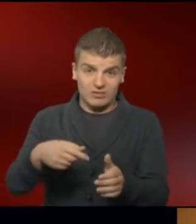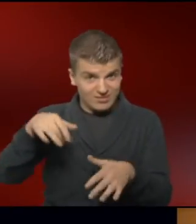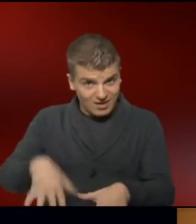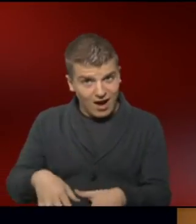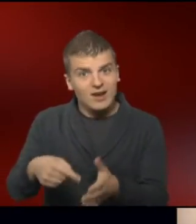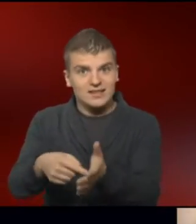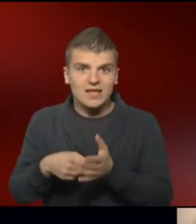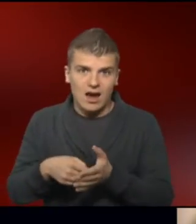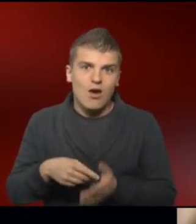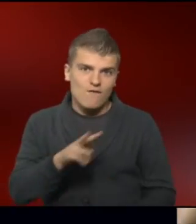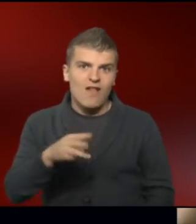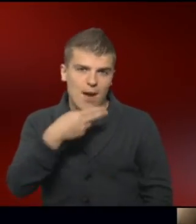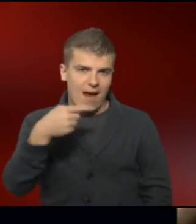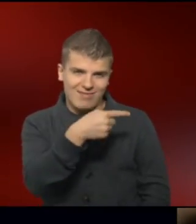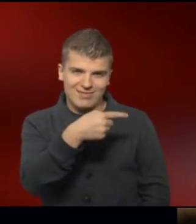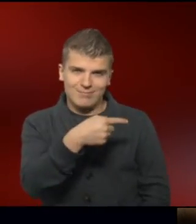an der Wolfram Henn beteiligt war.